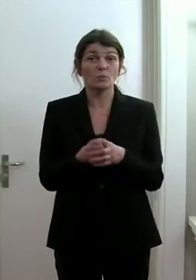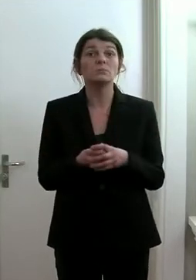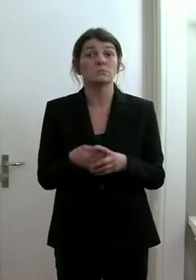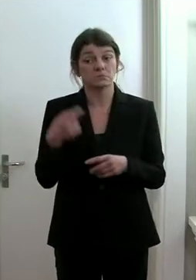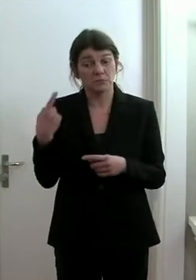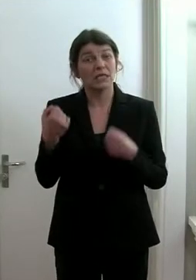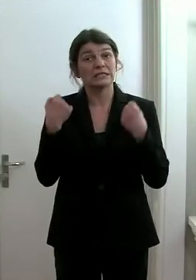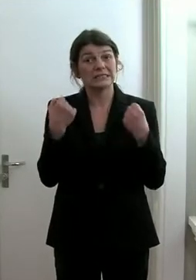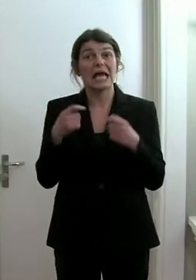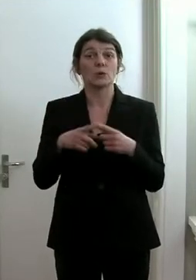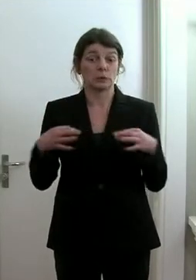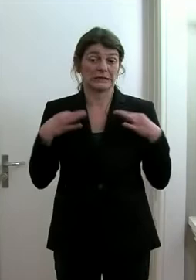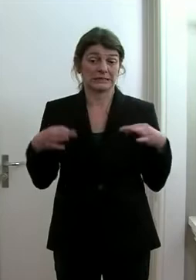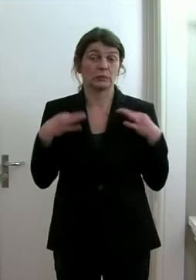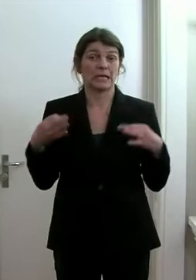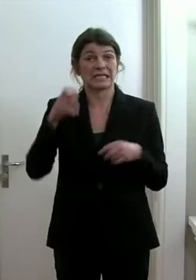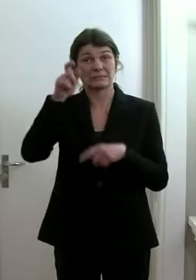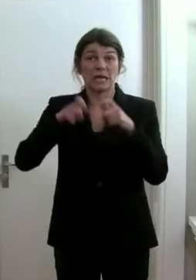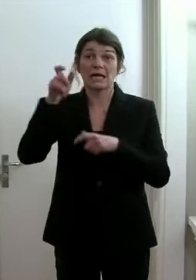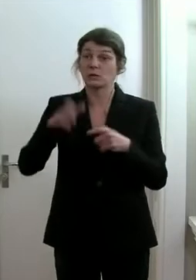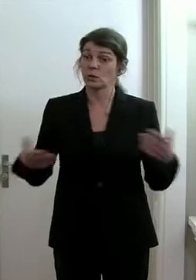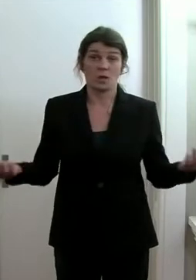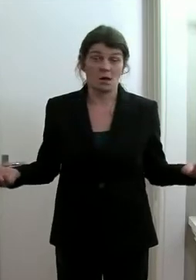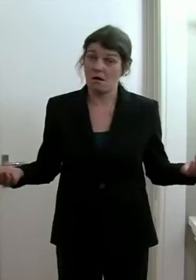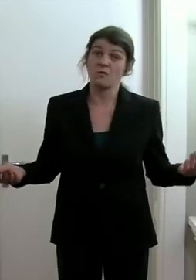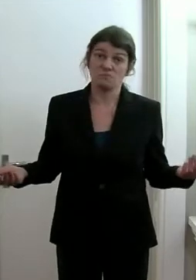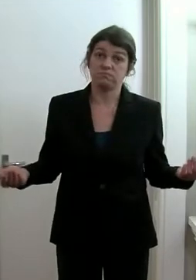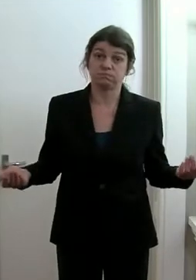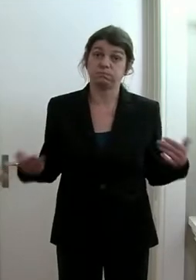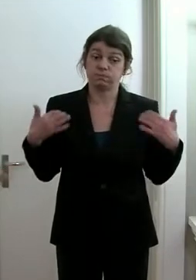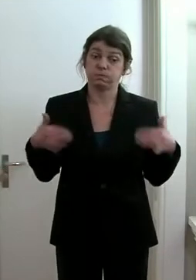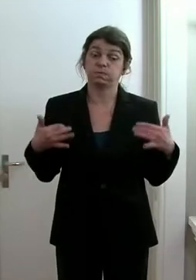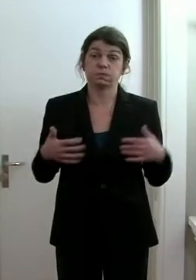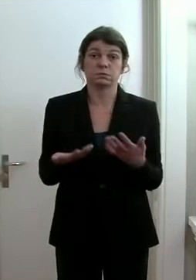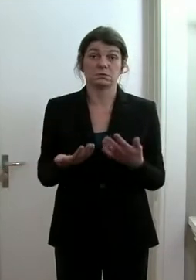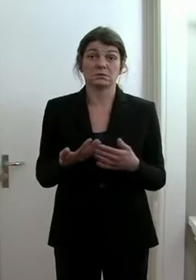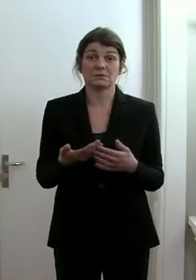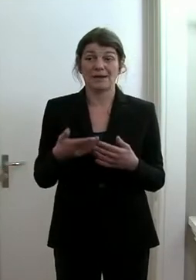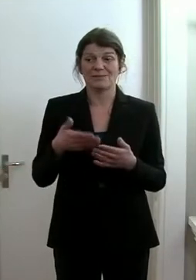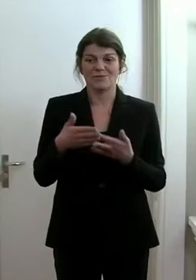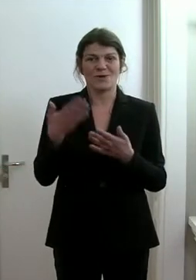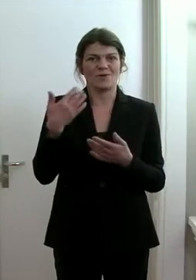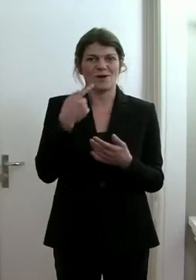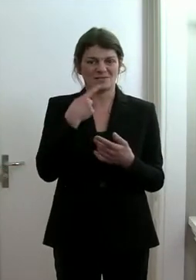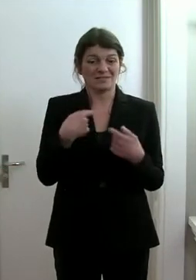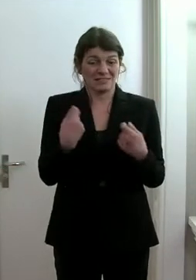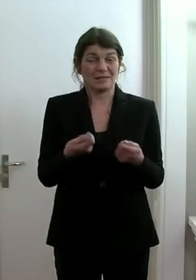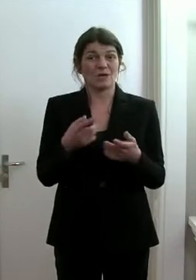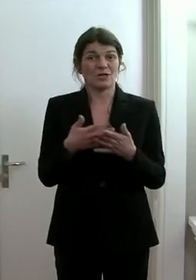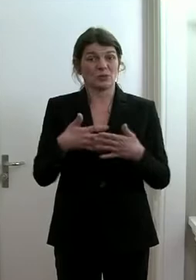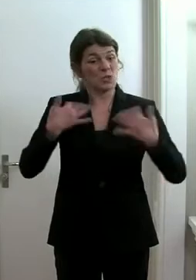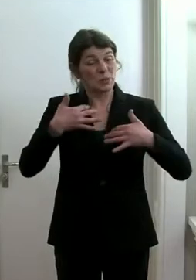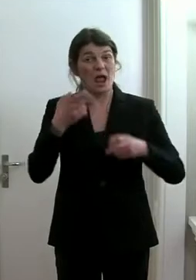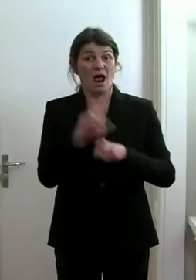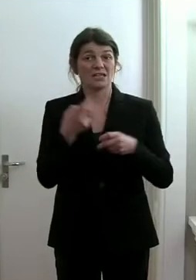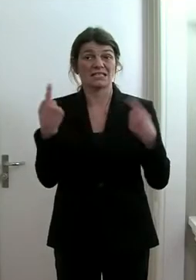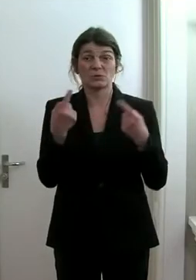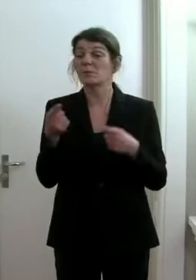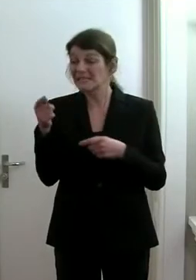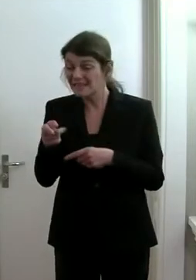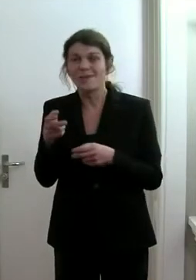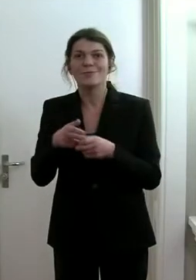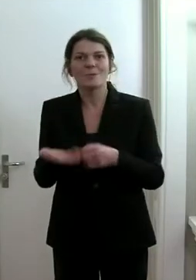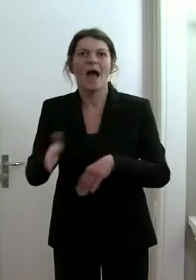Sicherheits und Gesundheitspersonal in Anlehnung an die bereits angespannte Situation noch zusätzlich belasten.